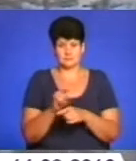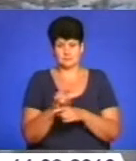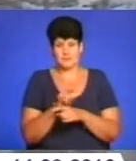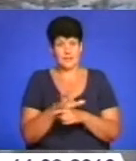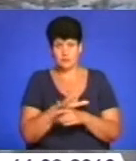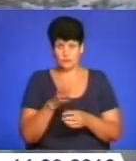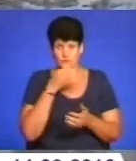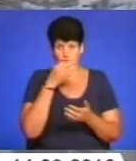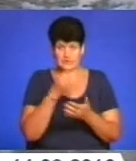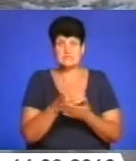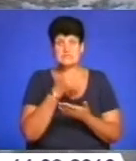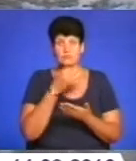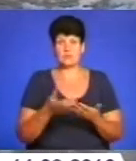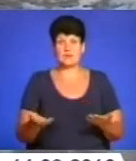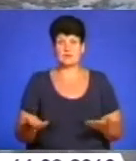нестимуть відповідальності за свої дії.